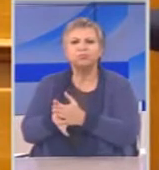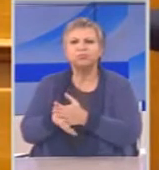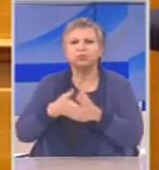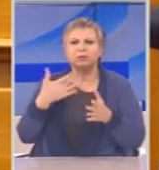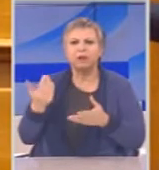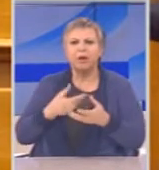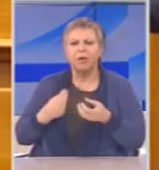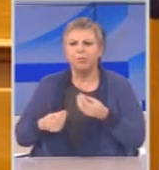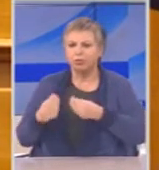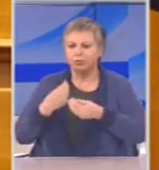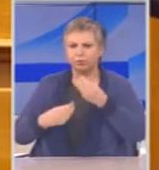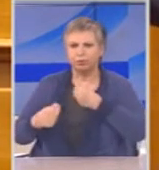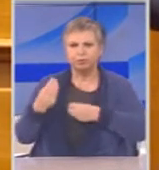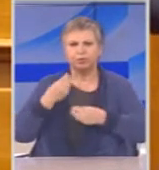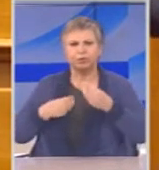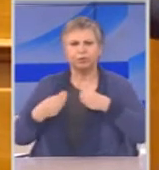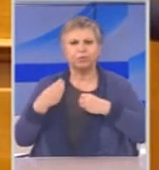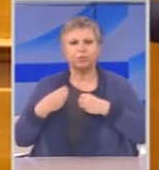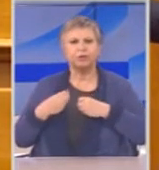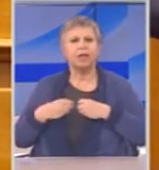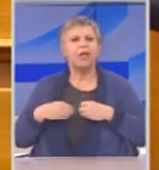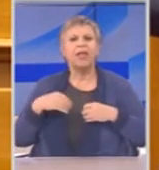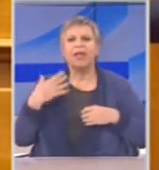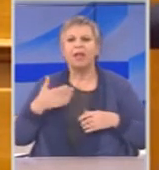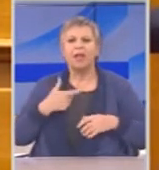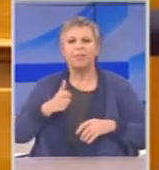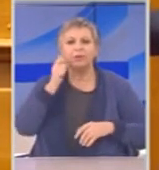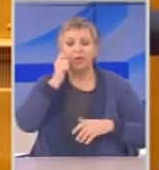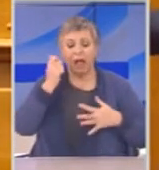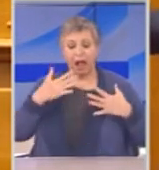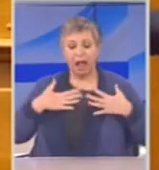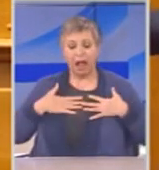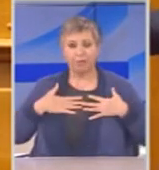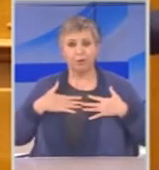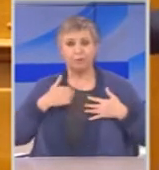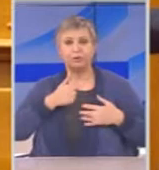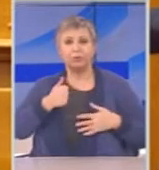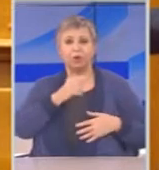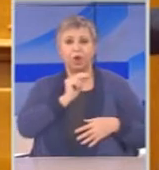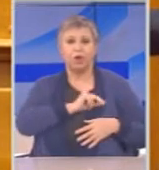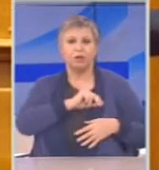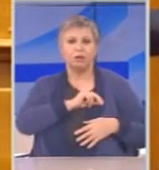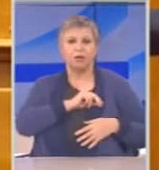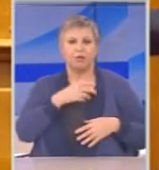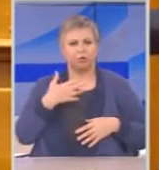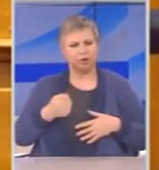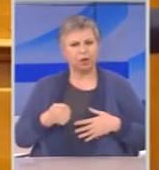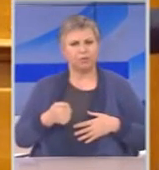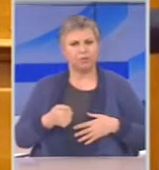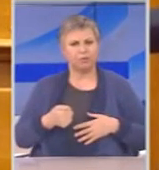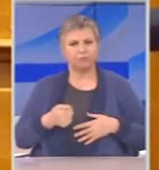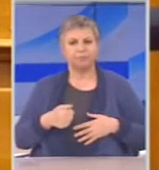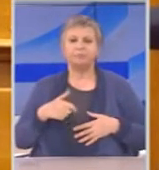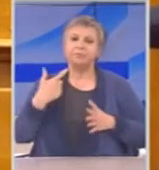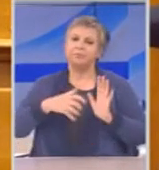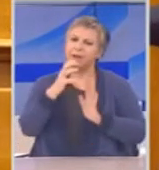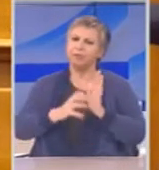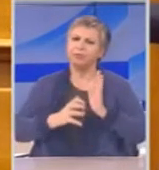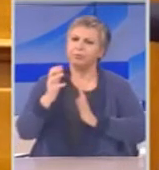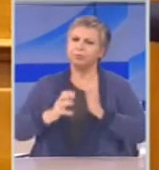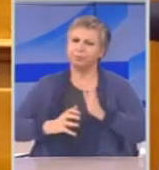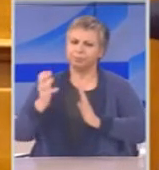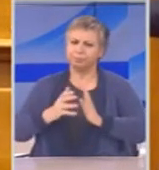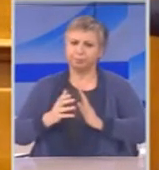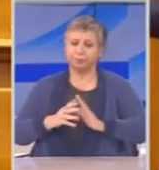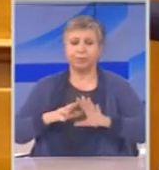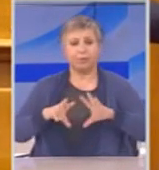Δεν συμφωνώ με όσα λέει ως γραφέας, αλλά με τα περισσότερα συμφωνώ. Θα θυμίσω ότι η Γενικός Διευθυντής της